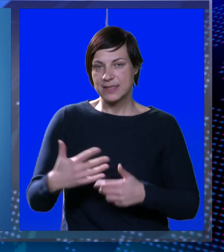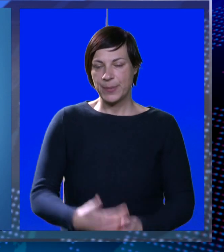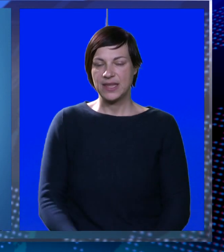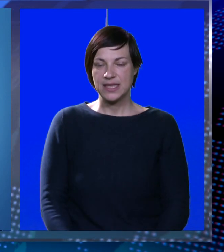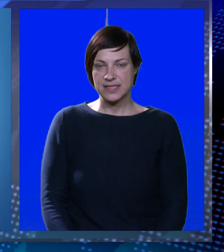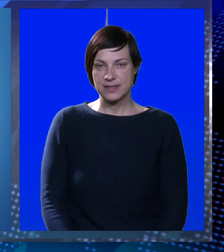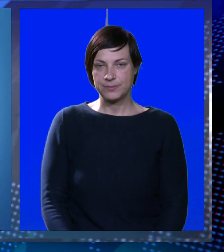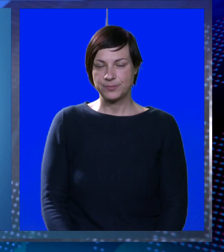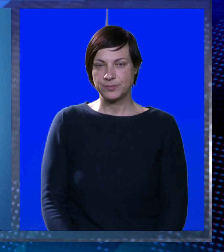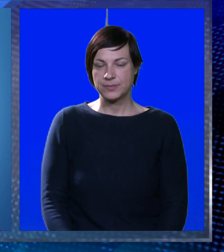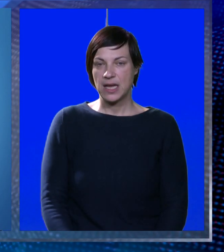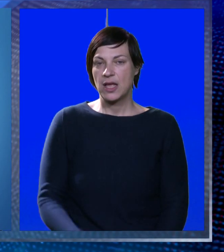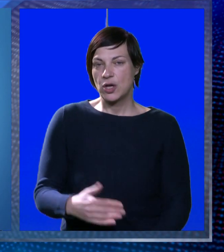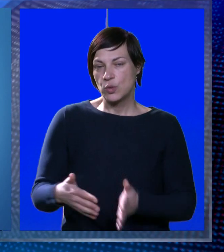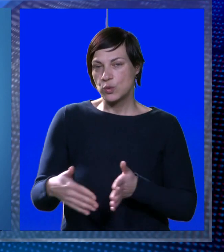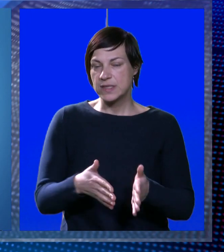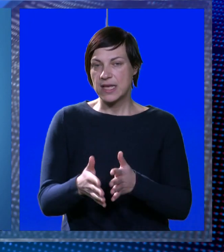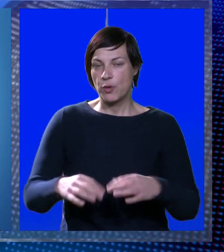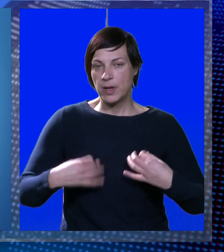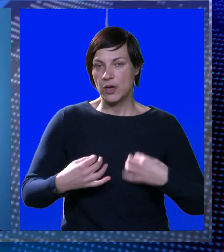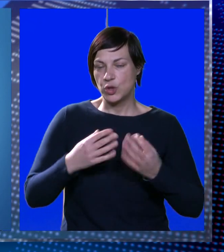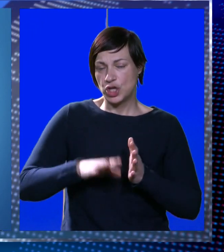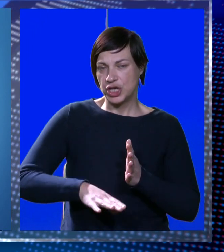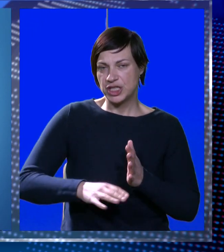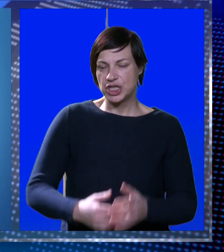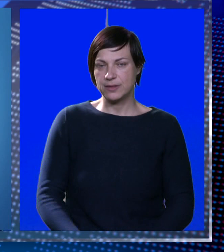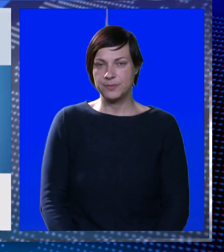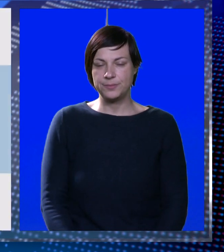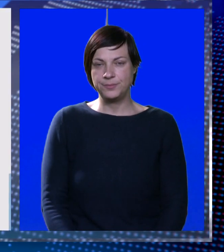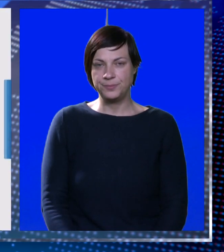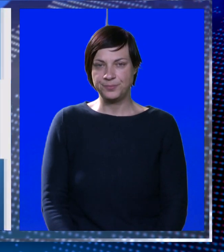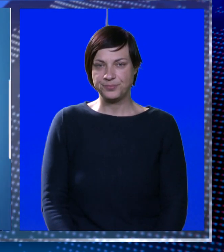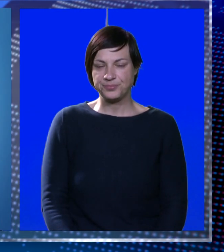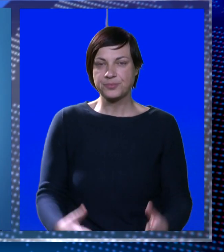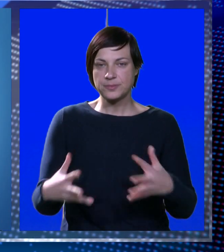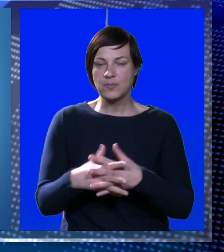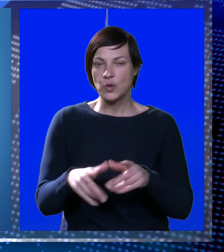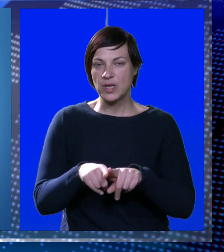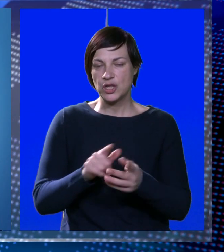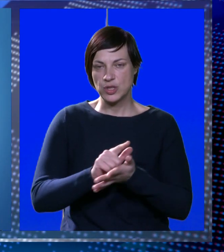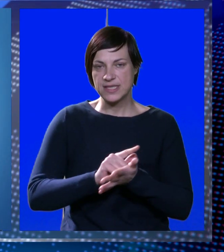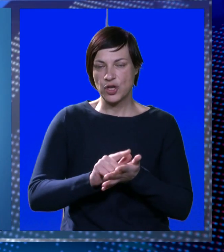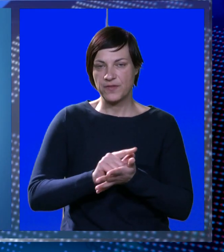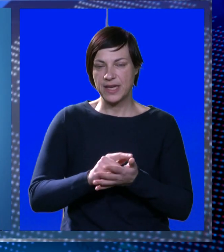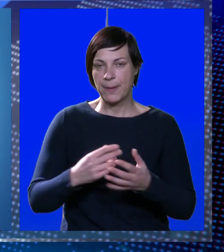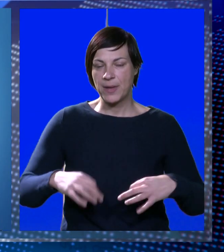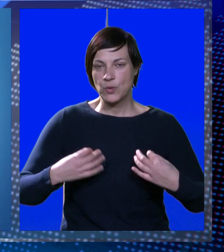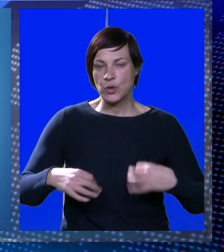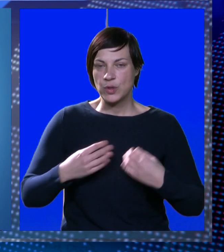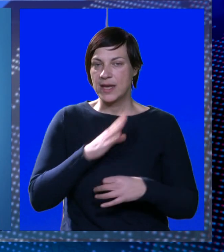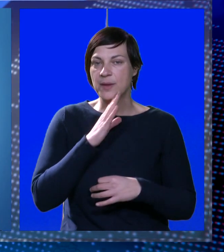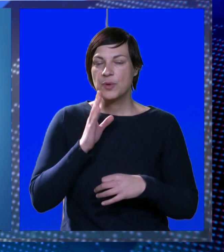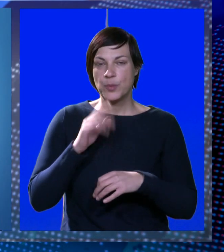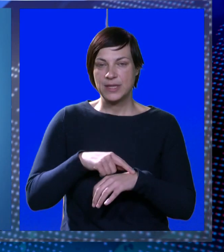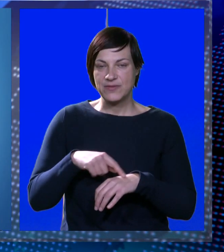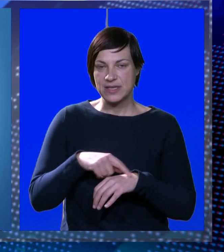15 celzijevi stupnjeva. U zaobalju ujutro niža. U gradu slične vremenske prilike u